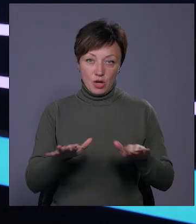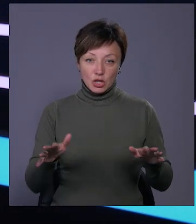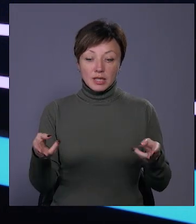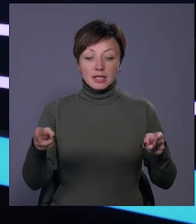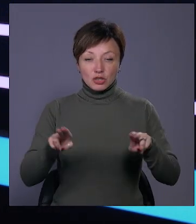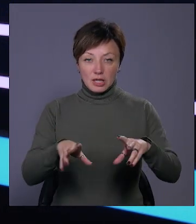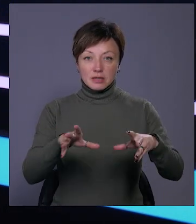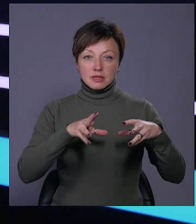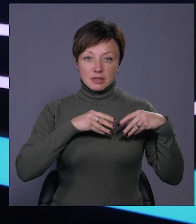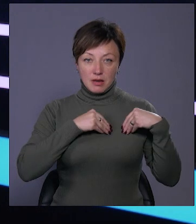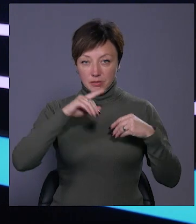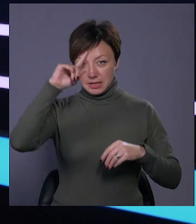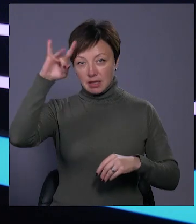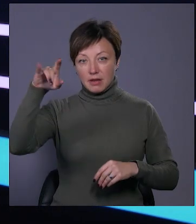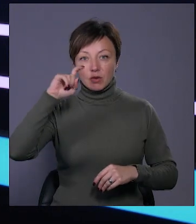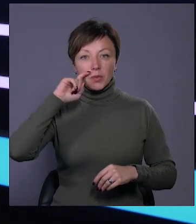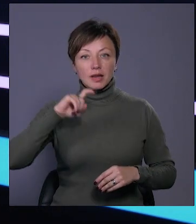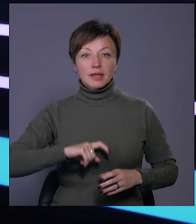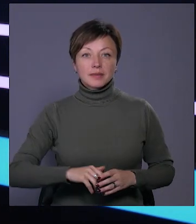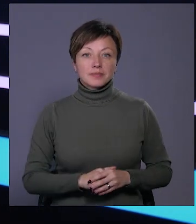Залишайтеся з нами. Слава Україні!